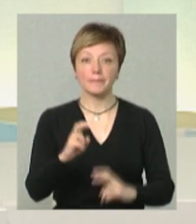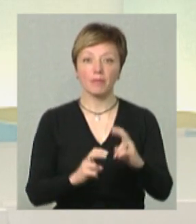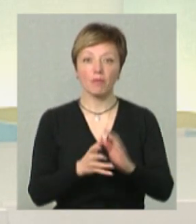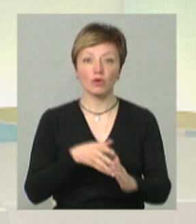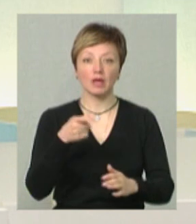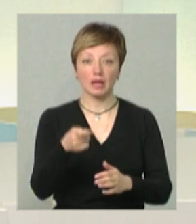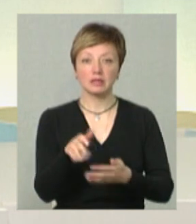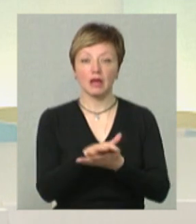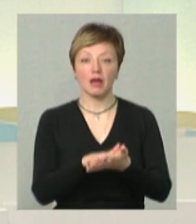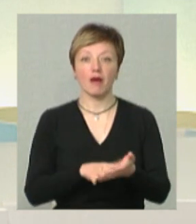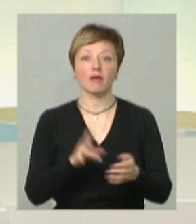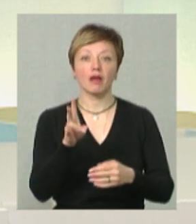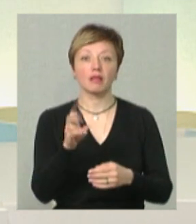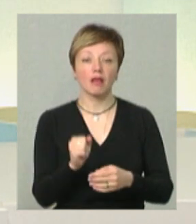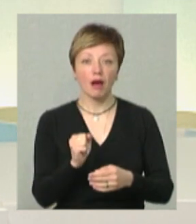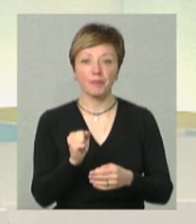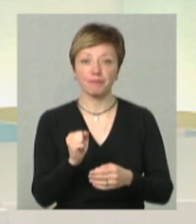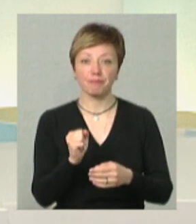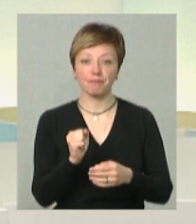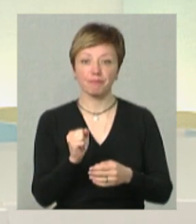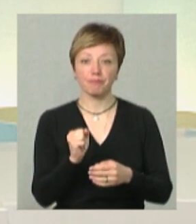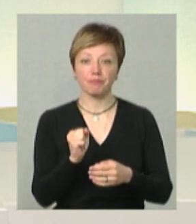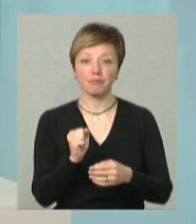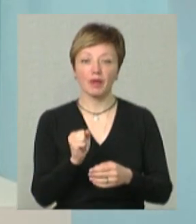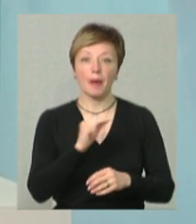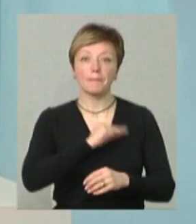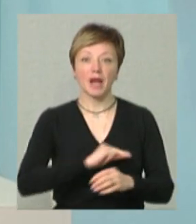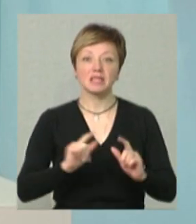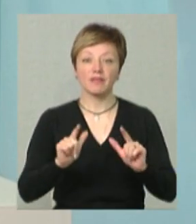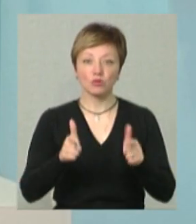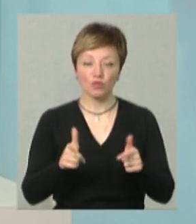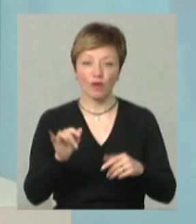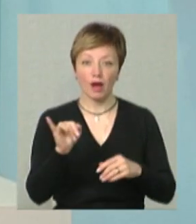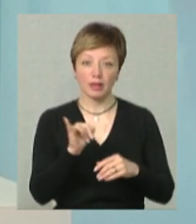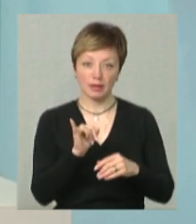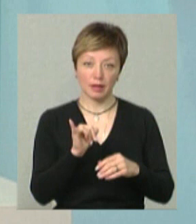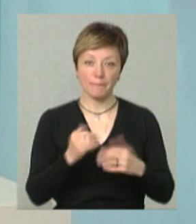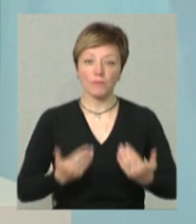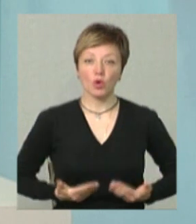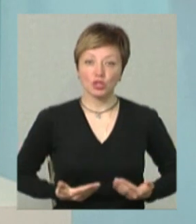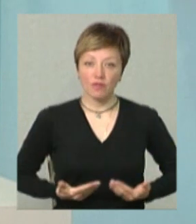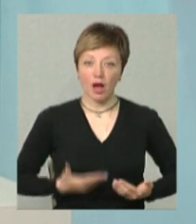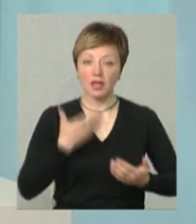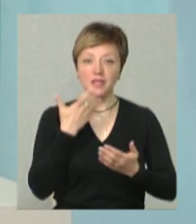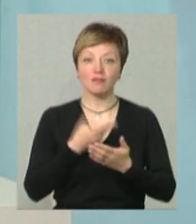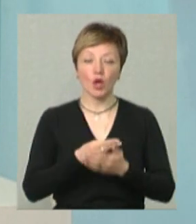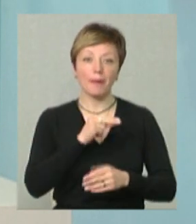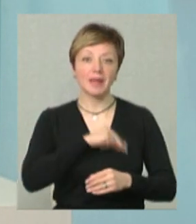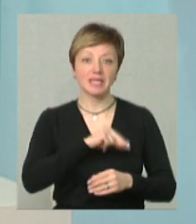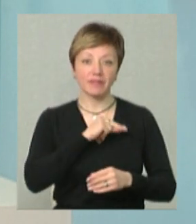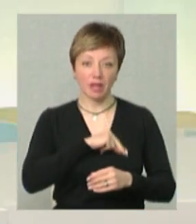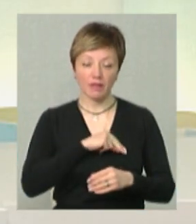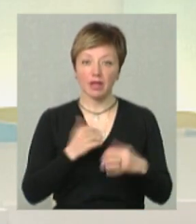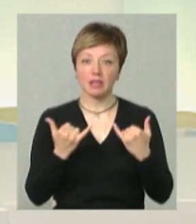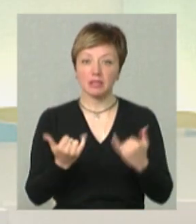подає ще заявки на працевлаштування і проживання своїх працівників.